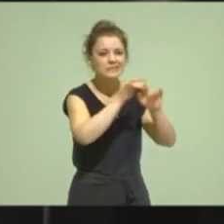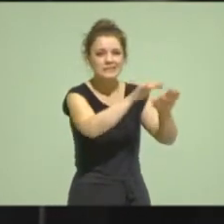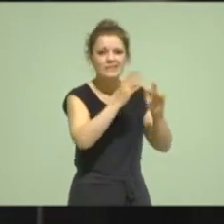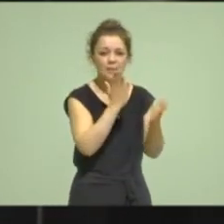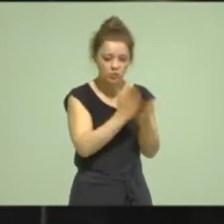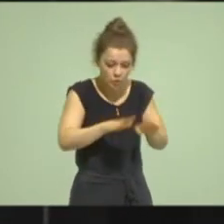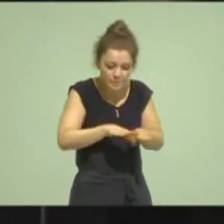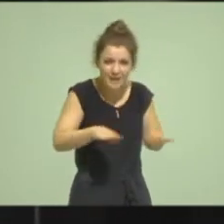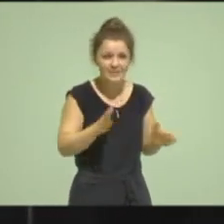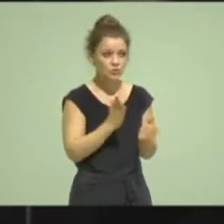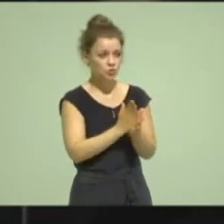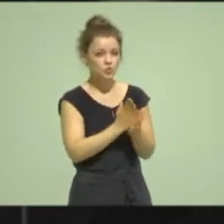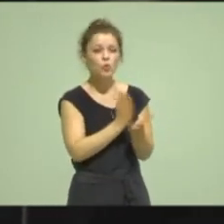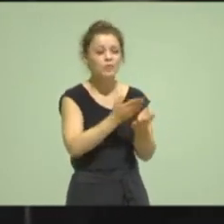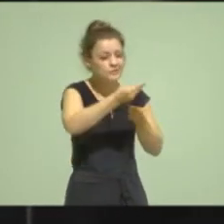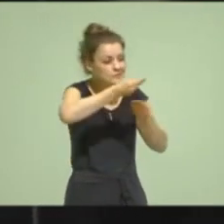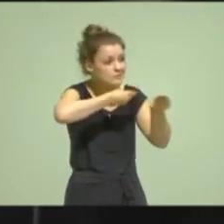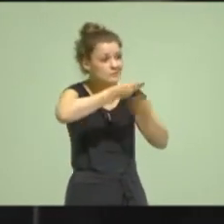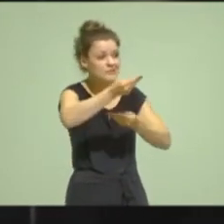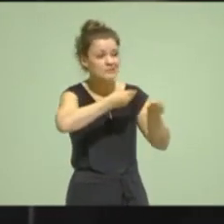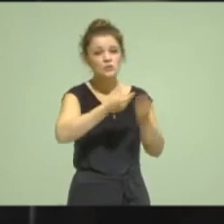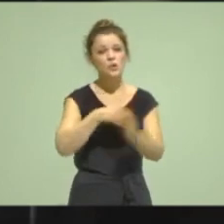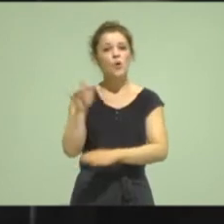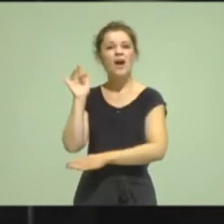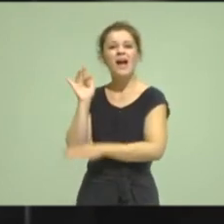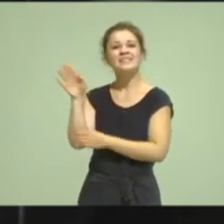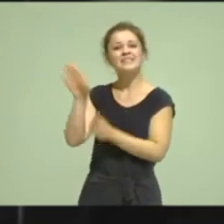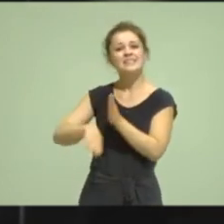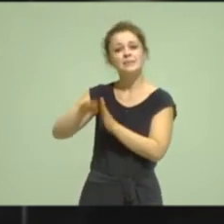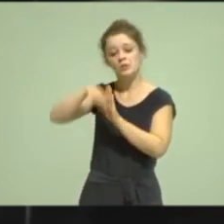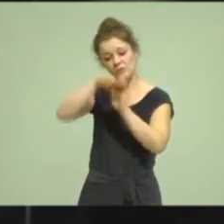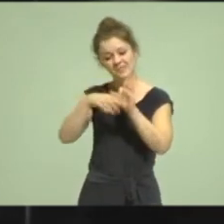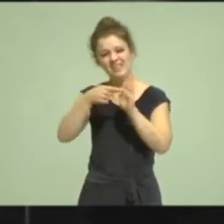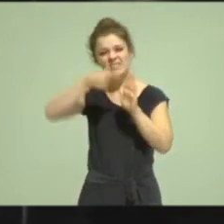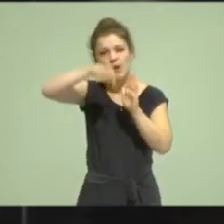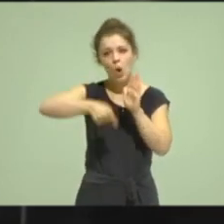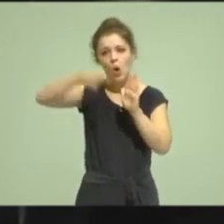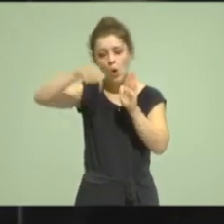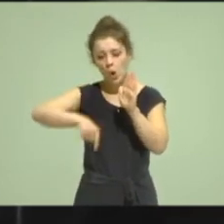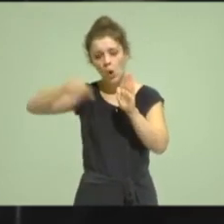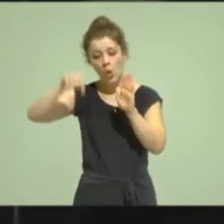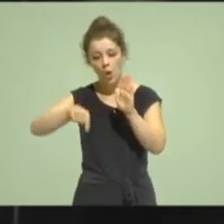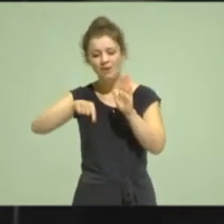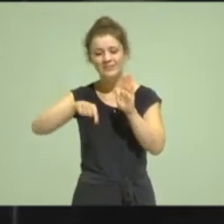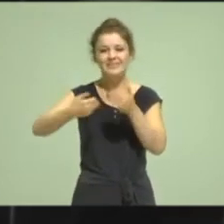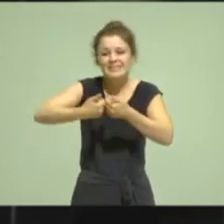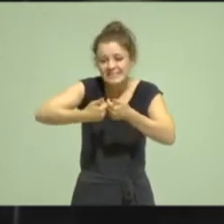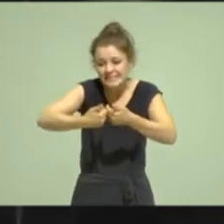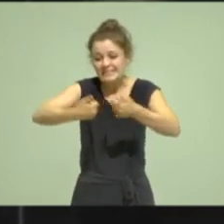vereinbart haben, dass die Lücken, die das Antidiskriminierungsgesetz lässt, durch ein eigenes Landes-